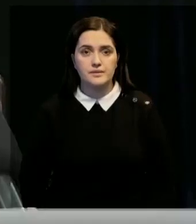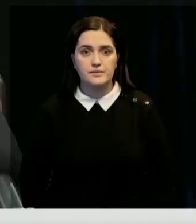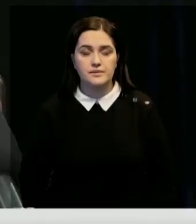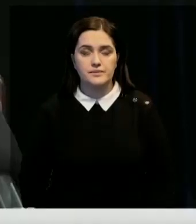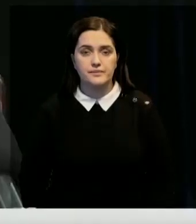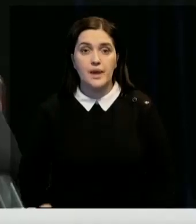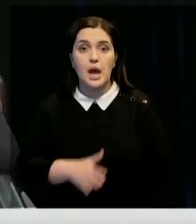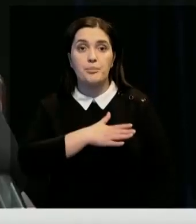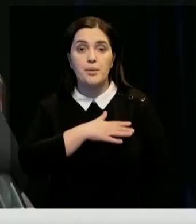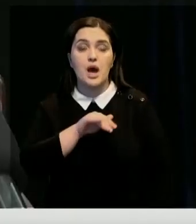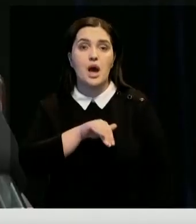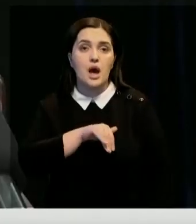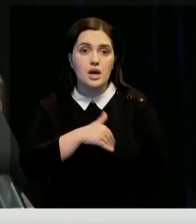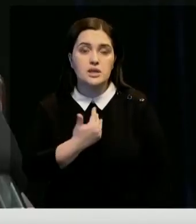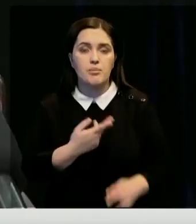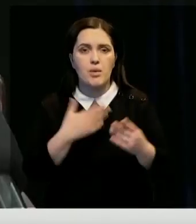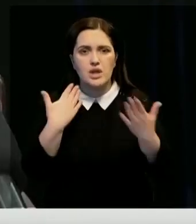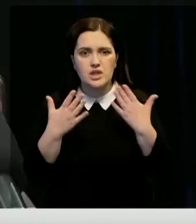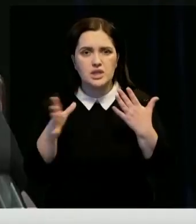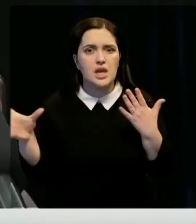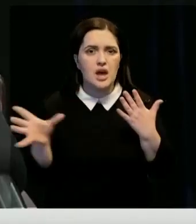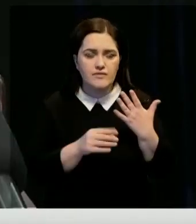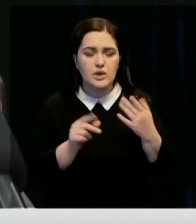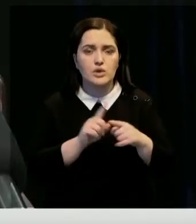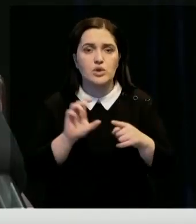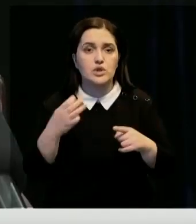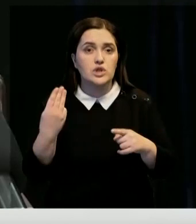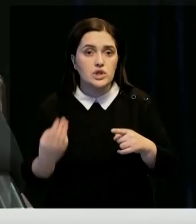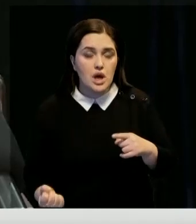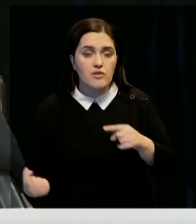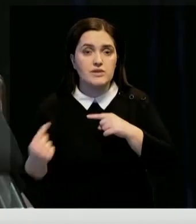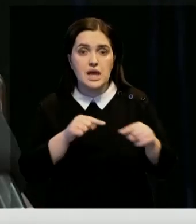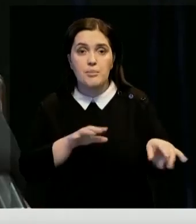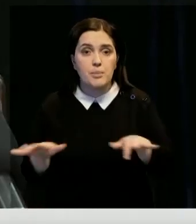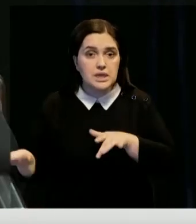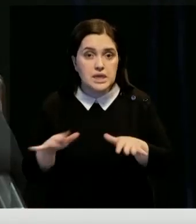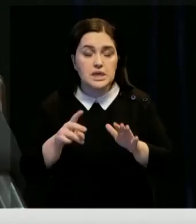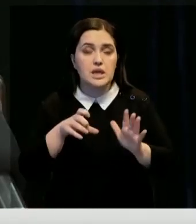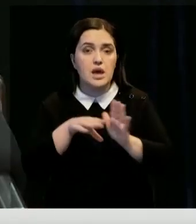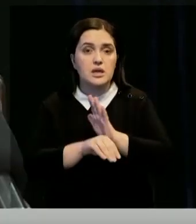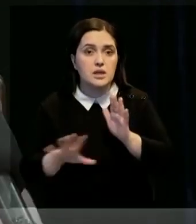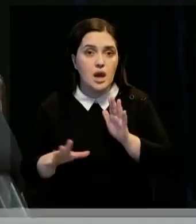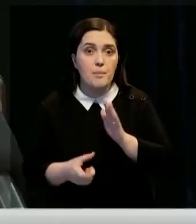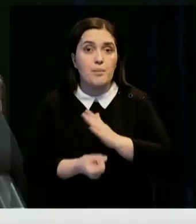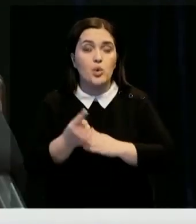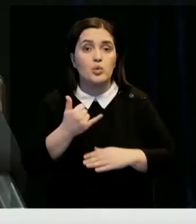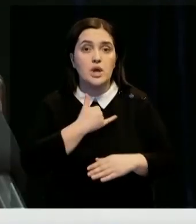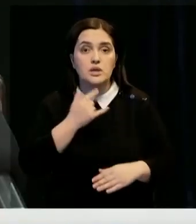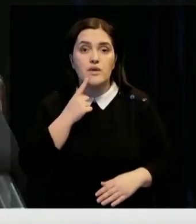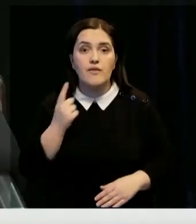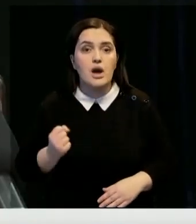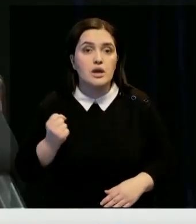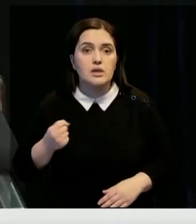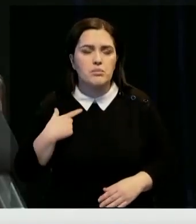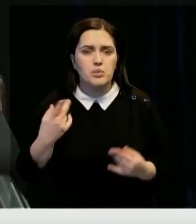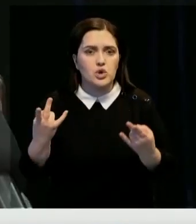Мы хотим установить отношения со всеми, в том числе с США. Взаимодействие с ними не означает появление у нас военных баз. Они